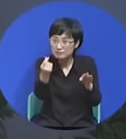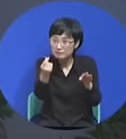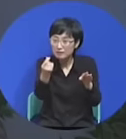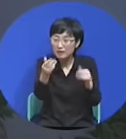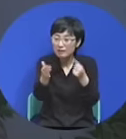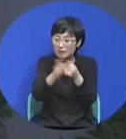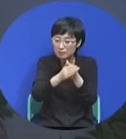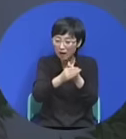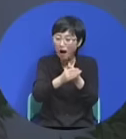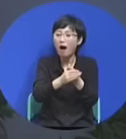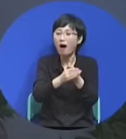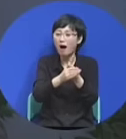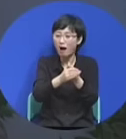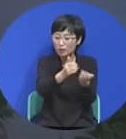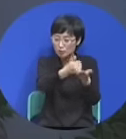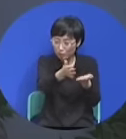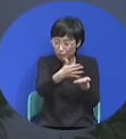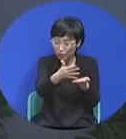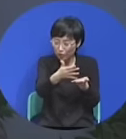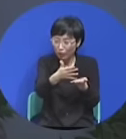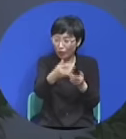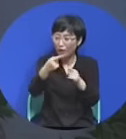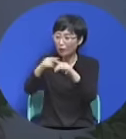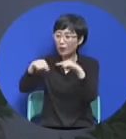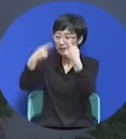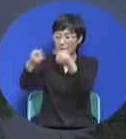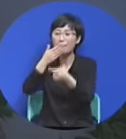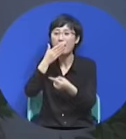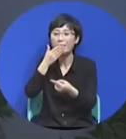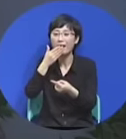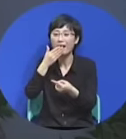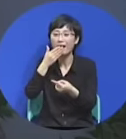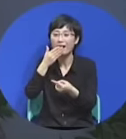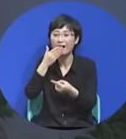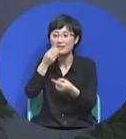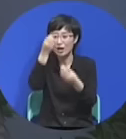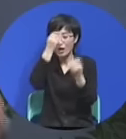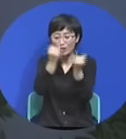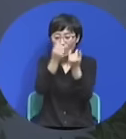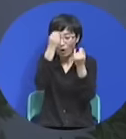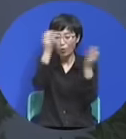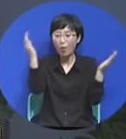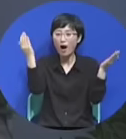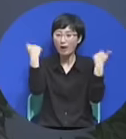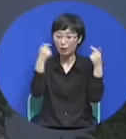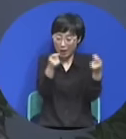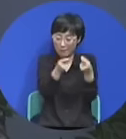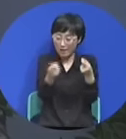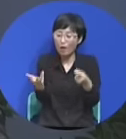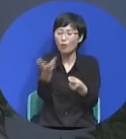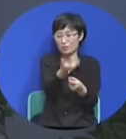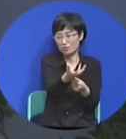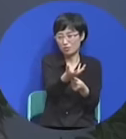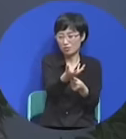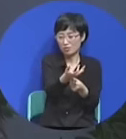그래서 내가 아 이 사람은 진짜 응답을 받겠구나 그런 게 느껴지더라니까